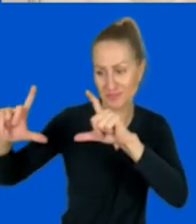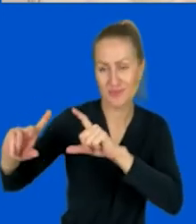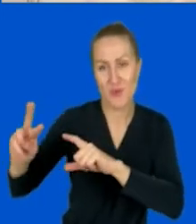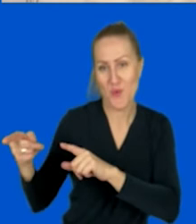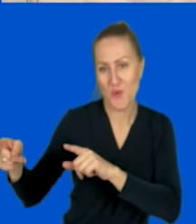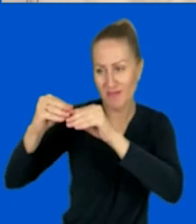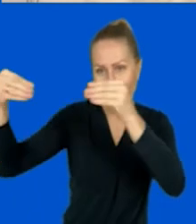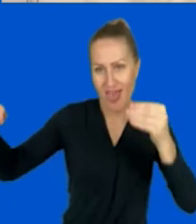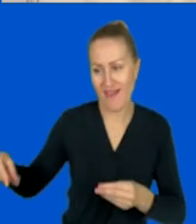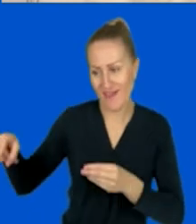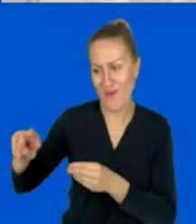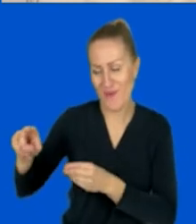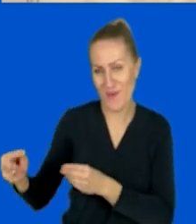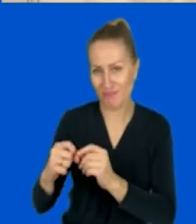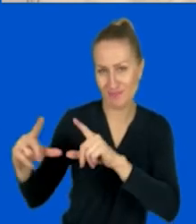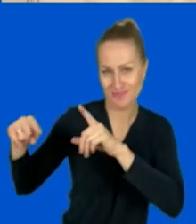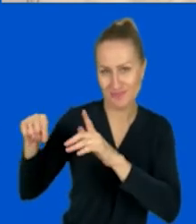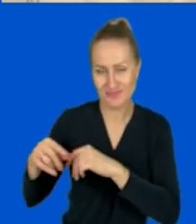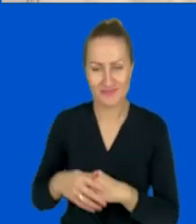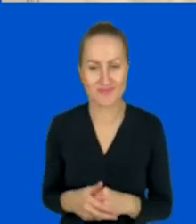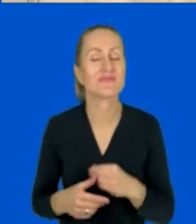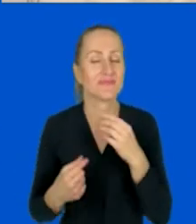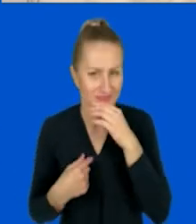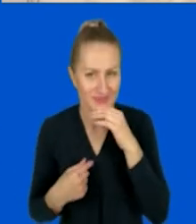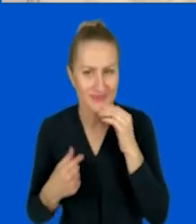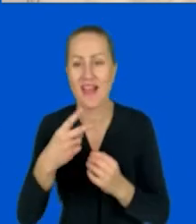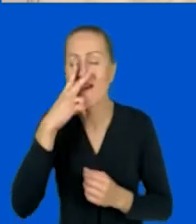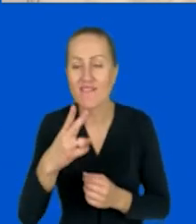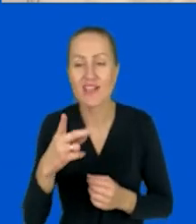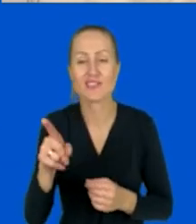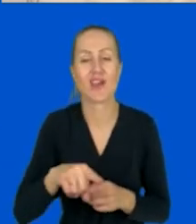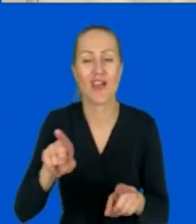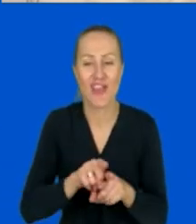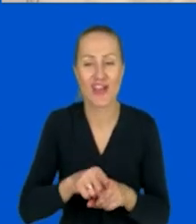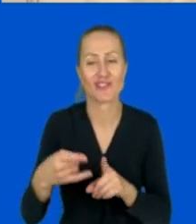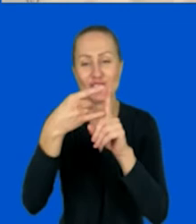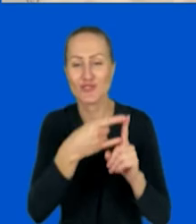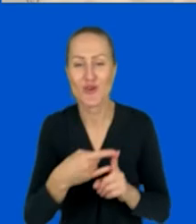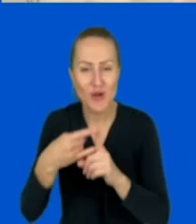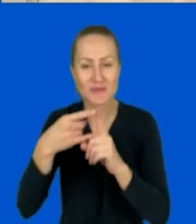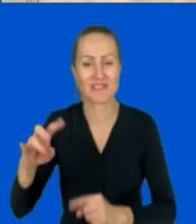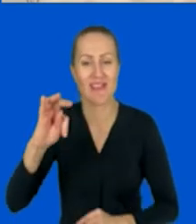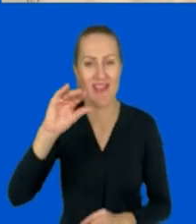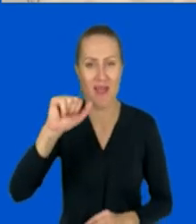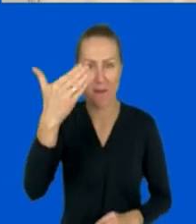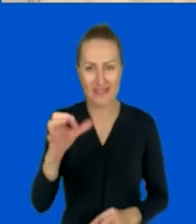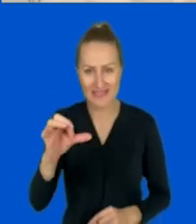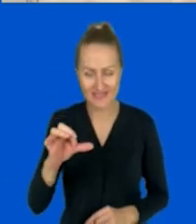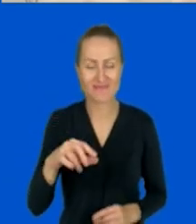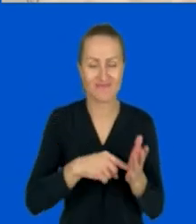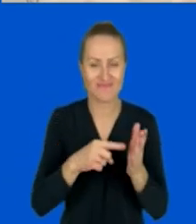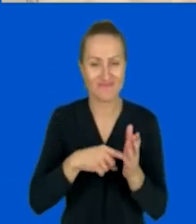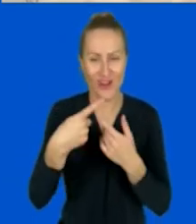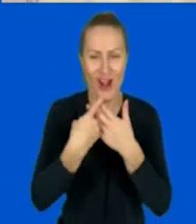ekranie. Ok. Widzę, że Teams i Zoom są w takiej samej